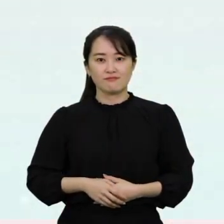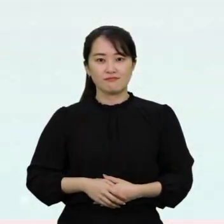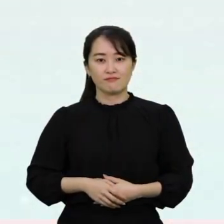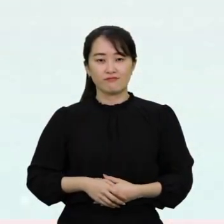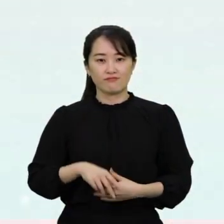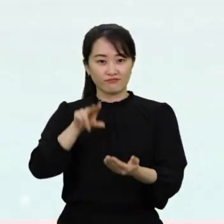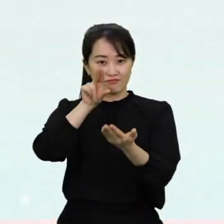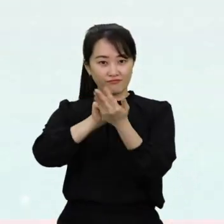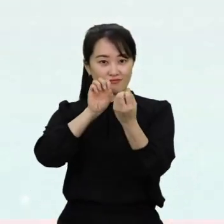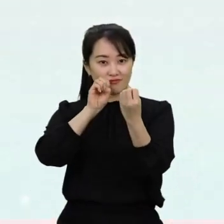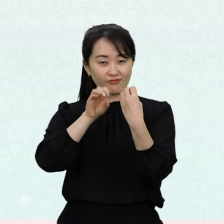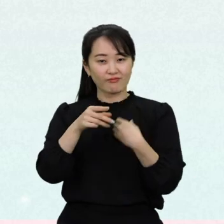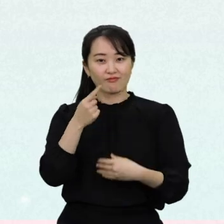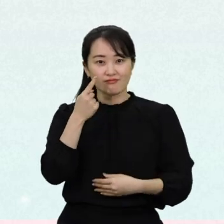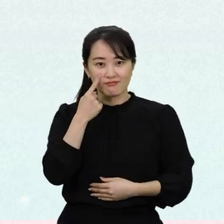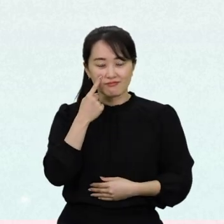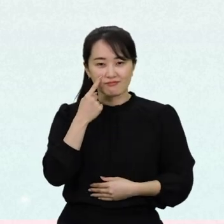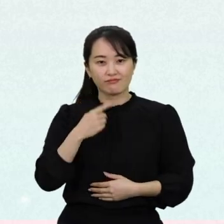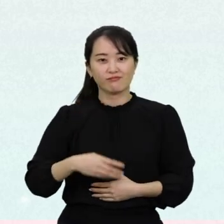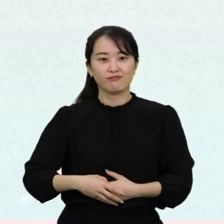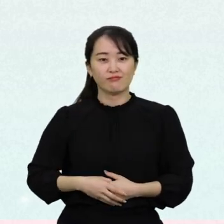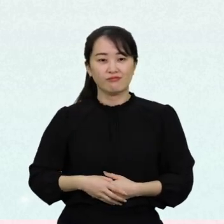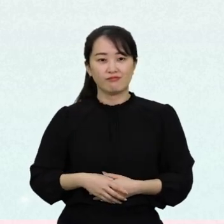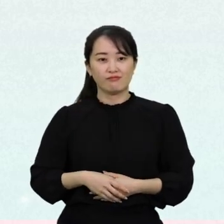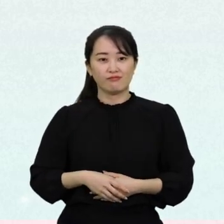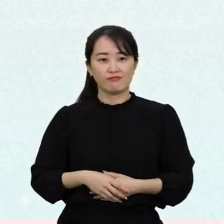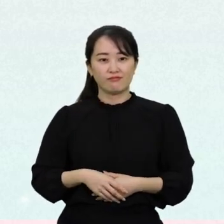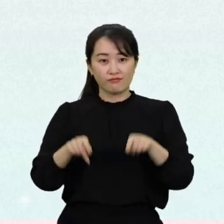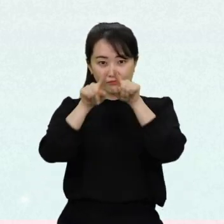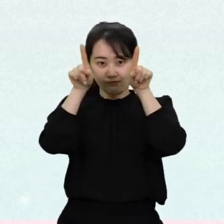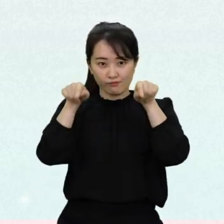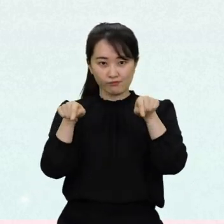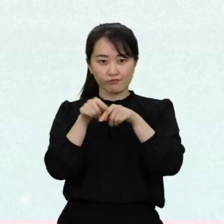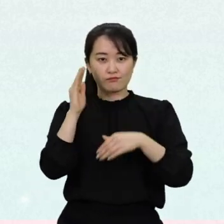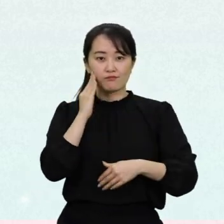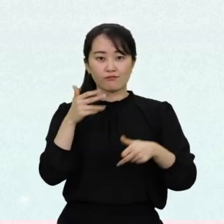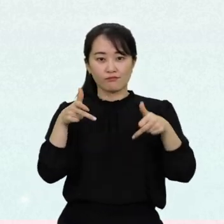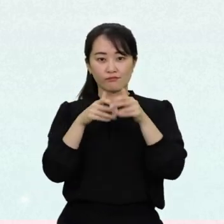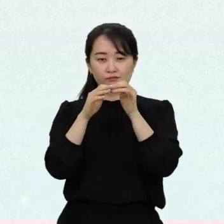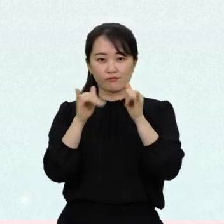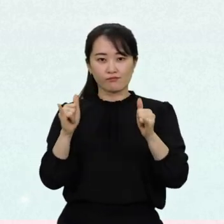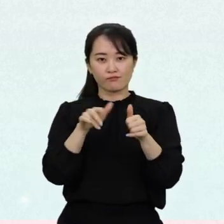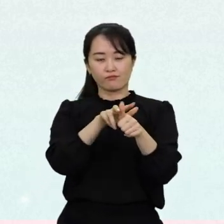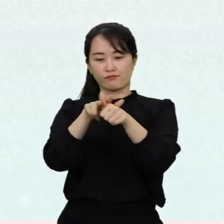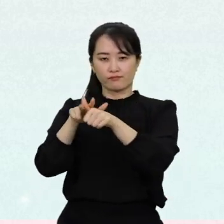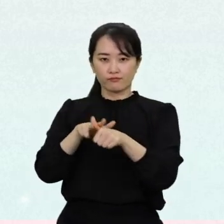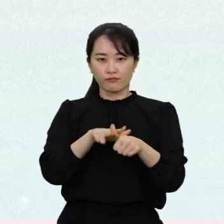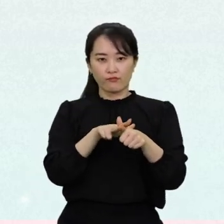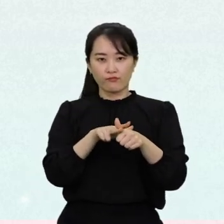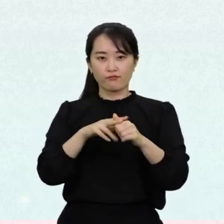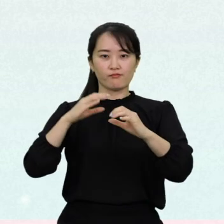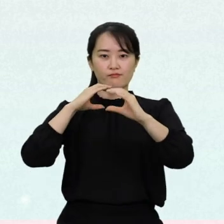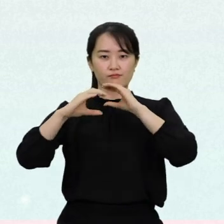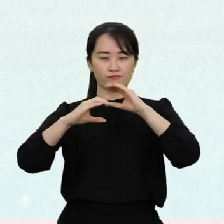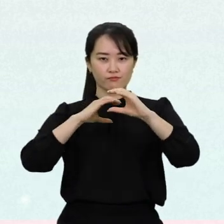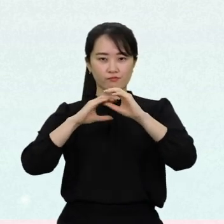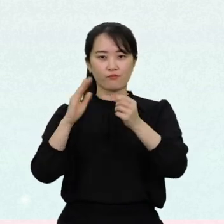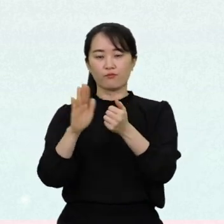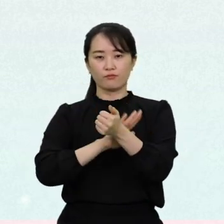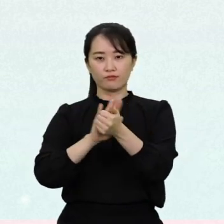퀴즈를 하나 풀어볼까요? 네모는 청각장애인들의 정보, 의사소통,